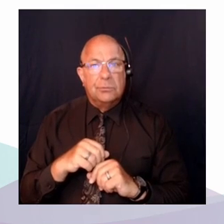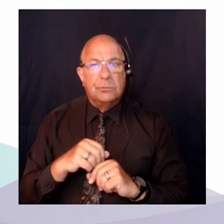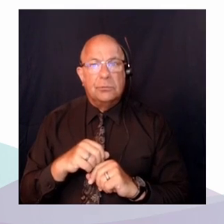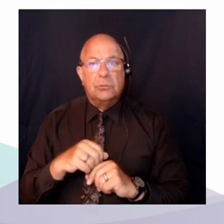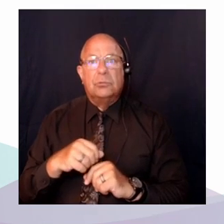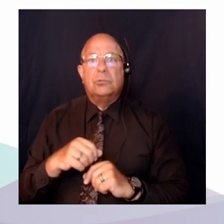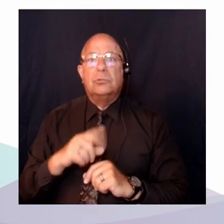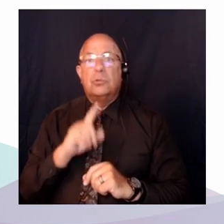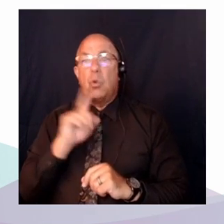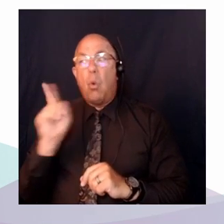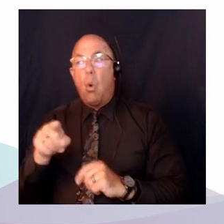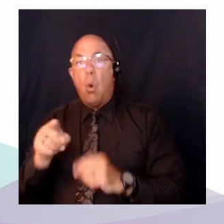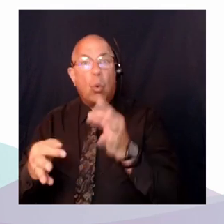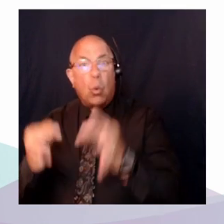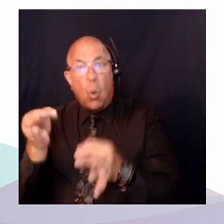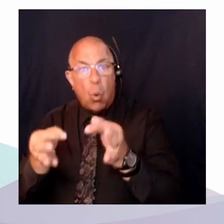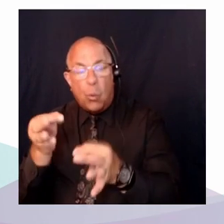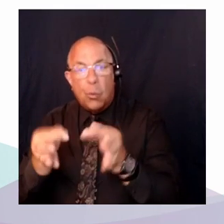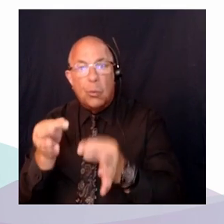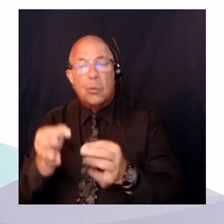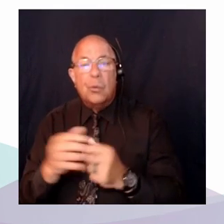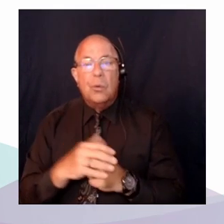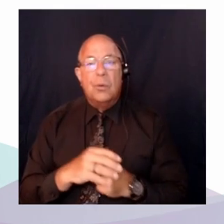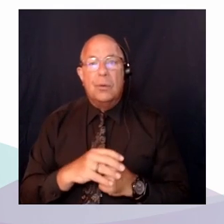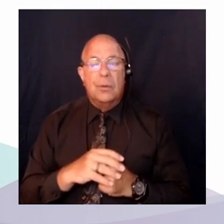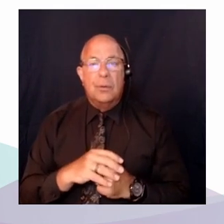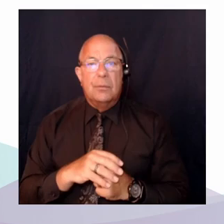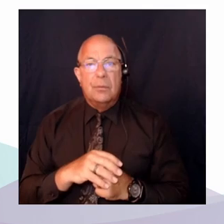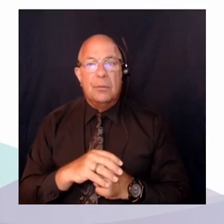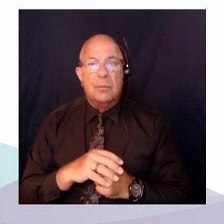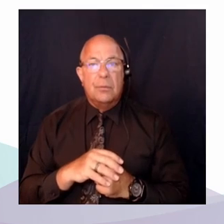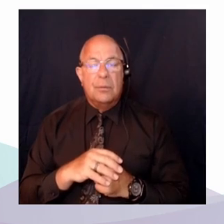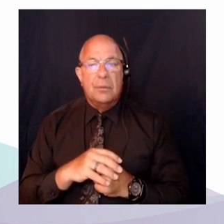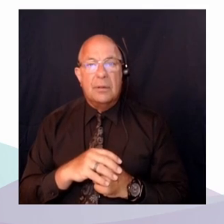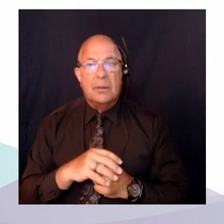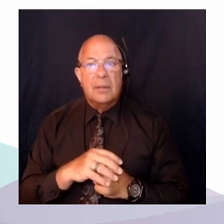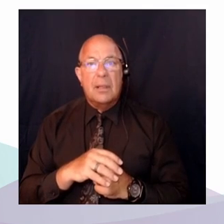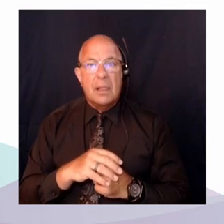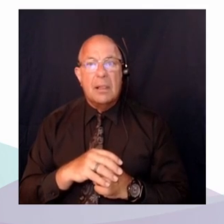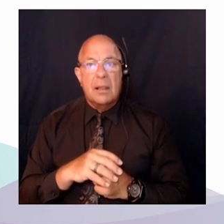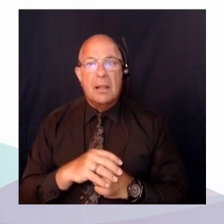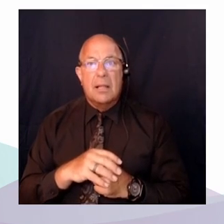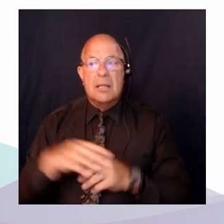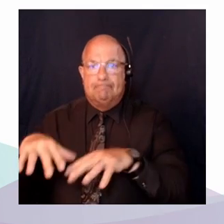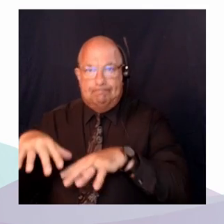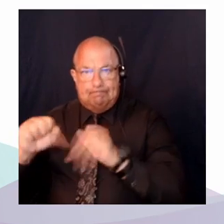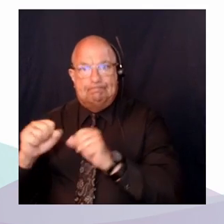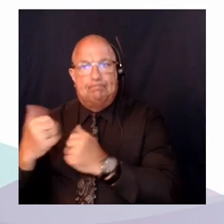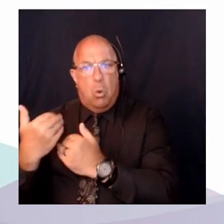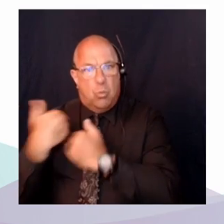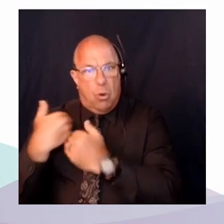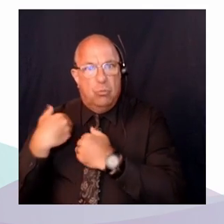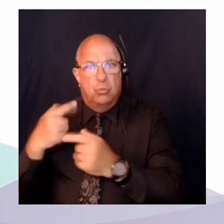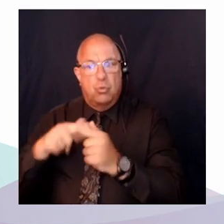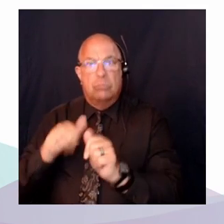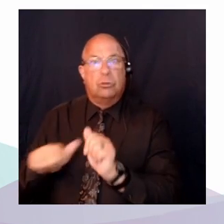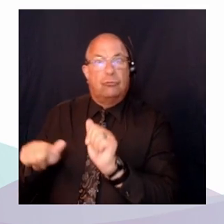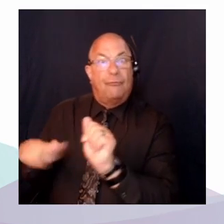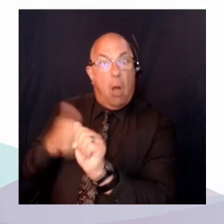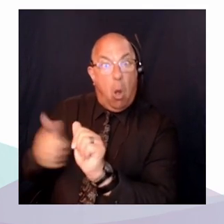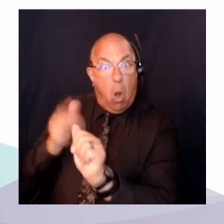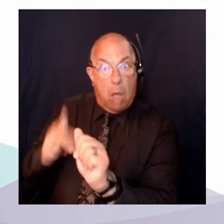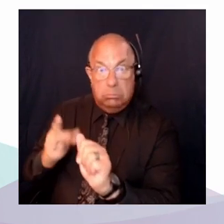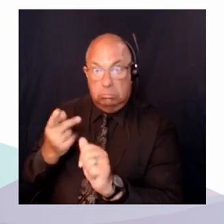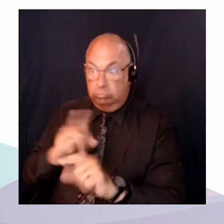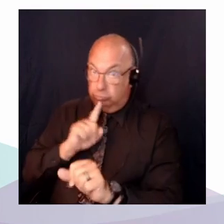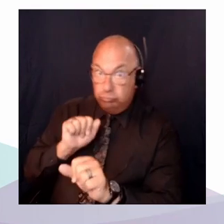saisi du dossier pour faire le suivi de la progression des travaux. Et c'est cette ordonnance structurelle qui a fait l'objet d'un